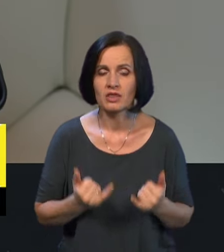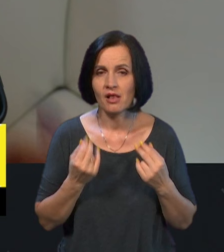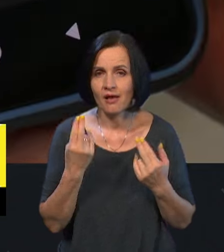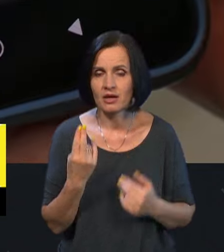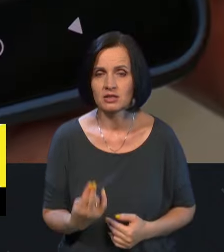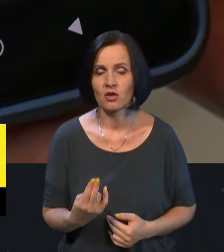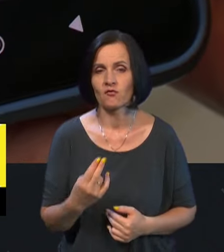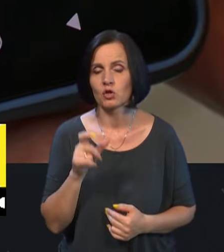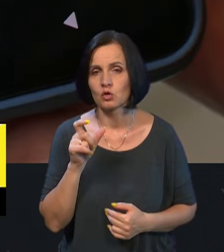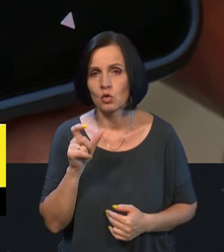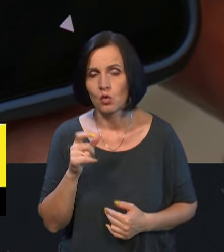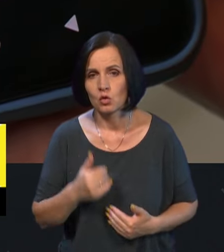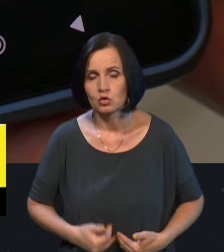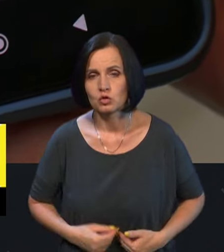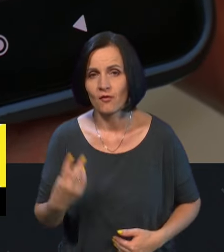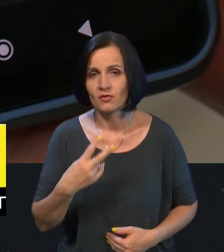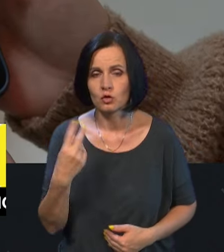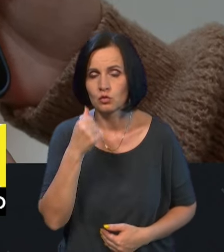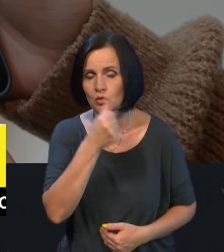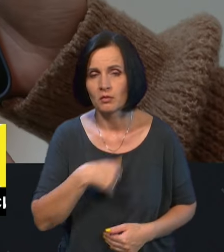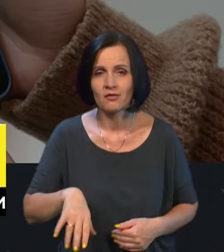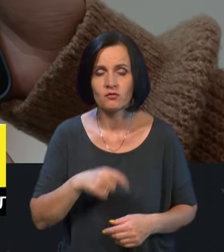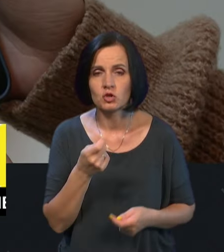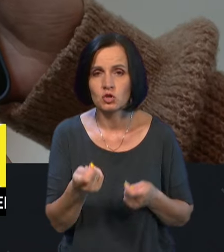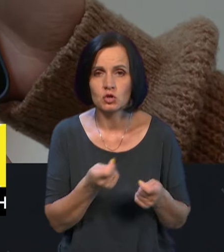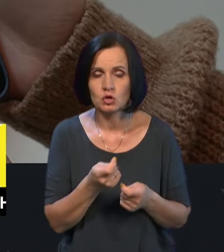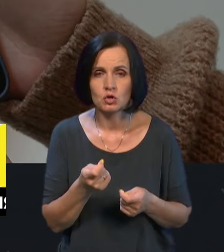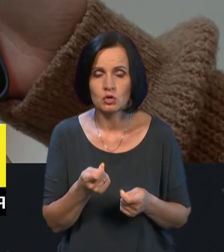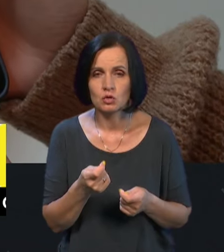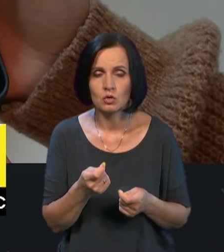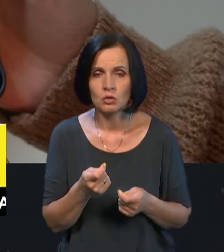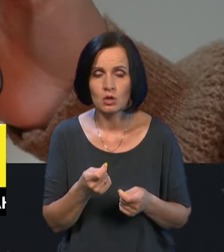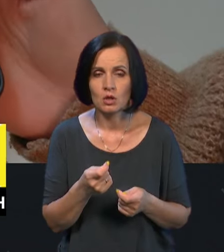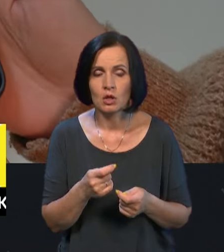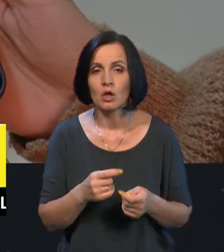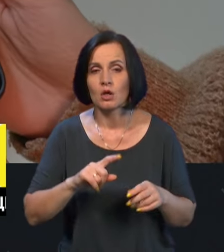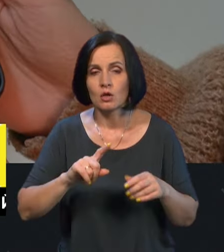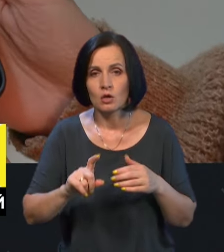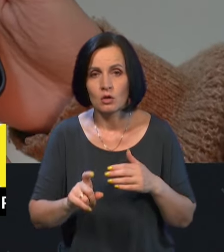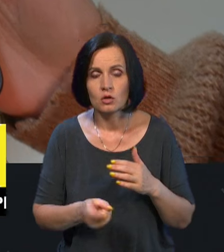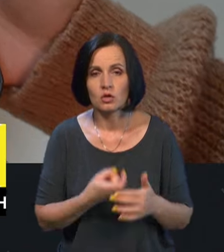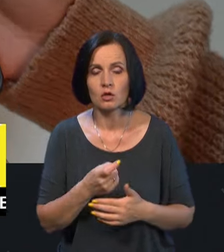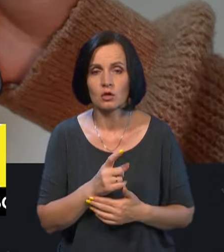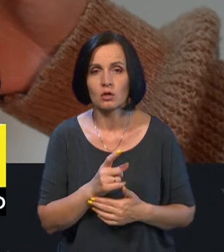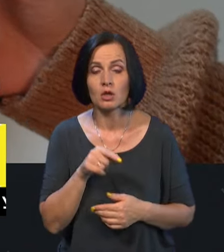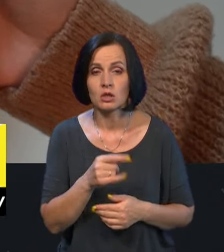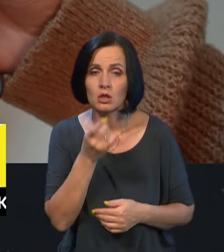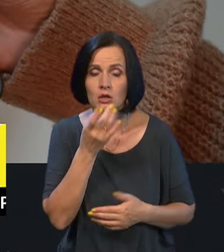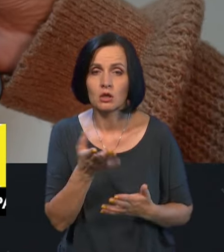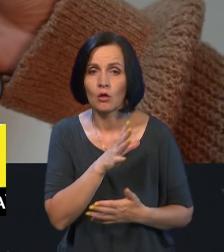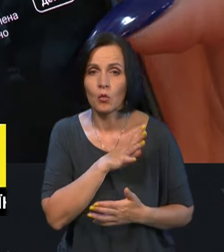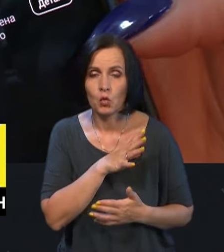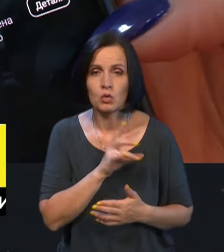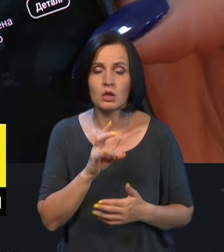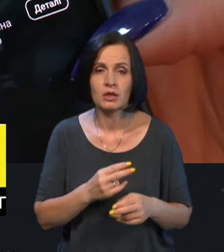2022 році всі оператори дізналися, що ті акумулятори, які були в них на мережах, акумулятори в основному